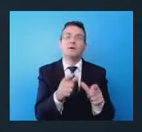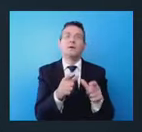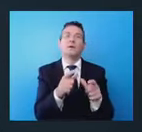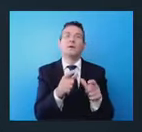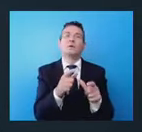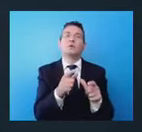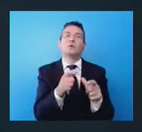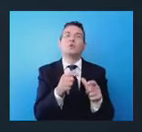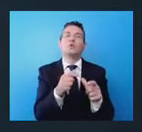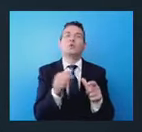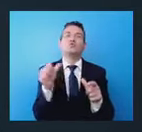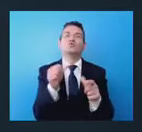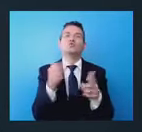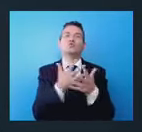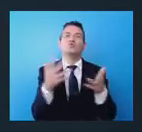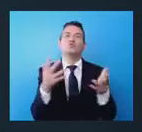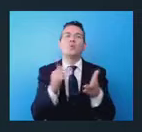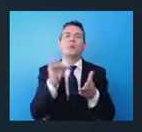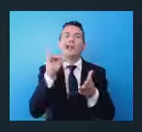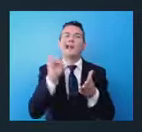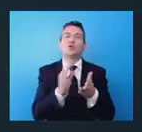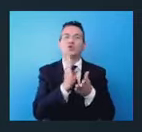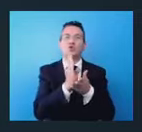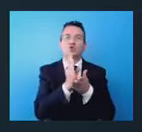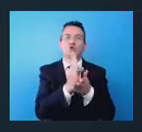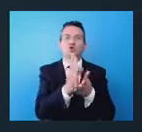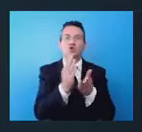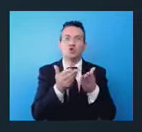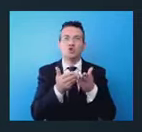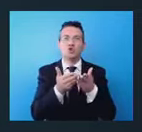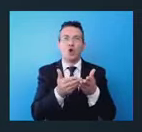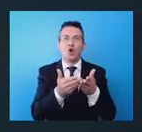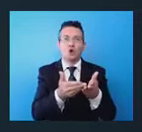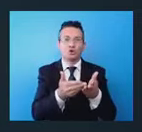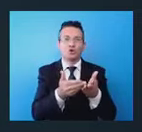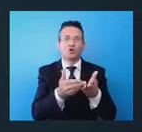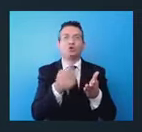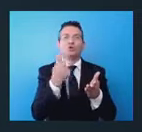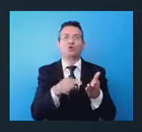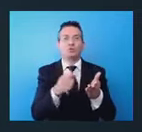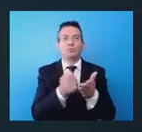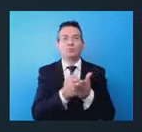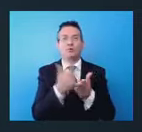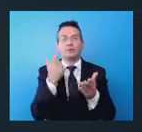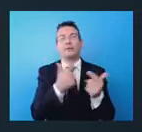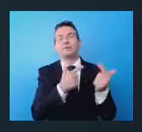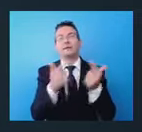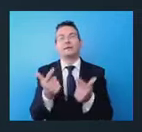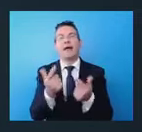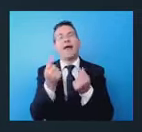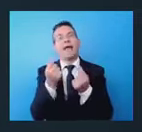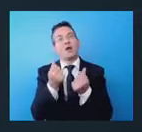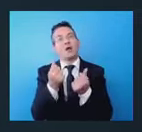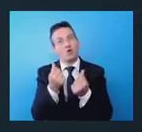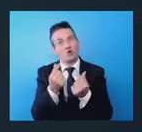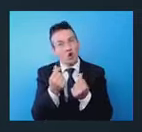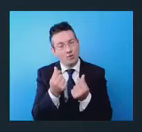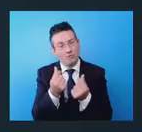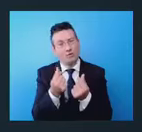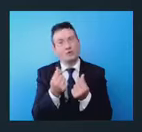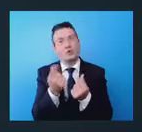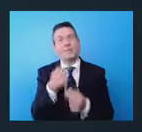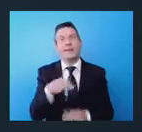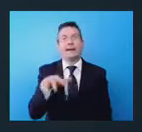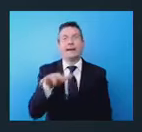volano per l'economia del territorio dove viene esercitato. Il primo è l'impatto economico generato sul territorio